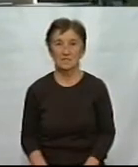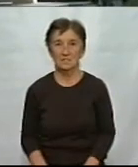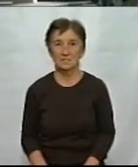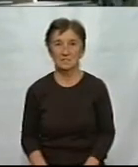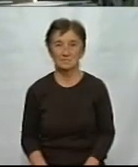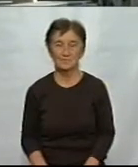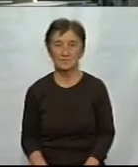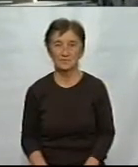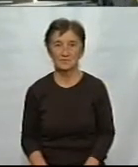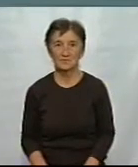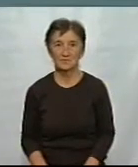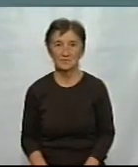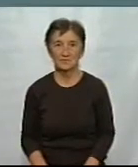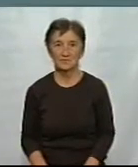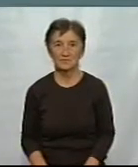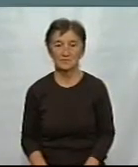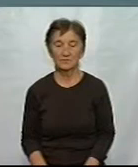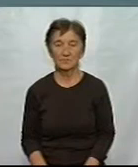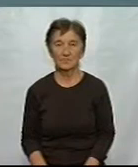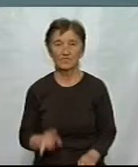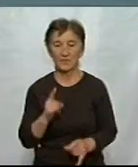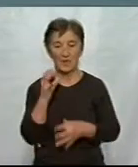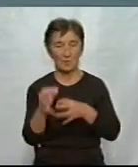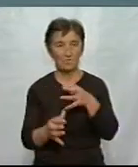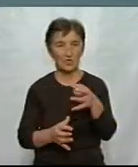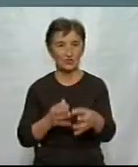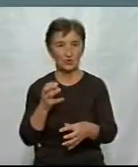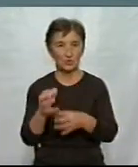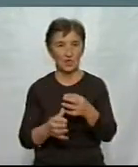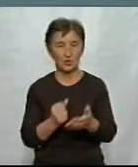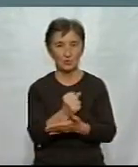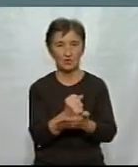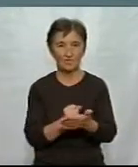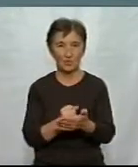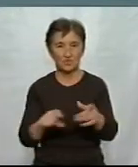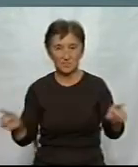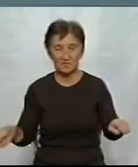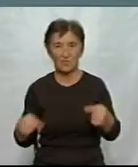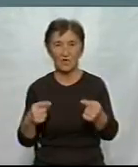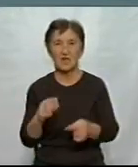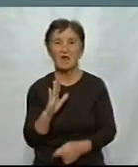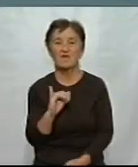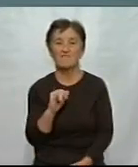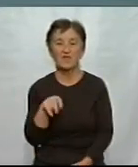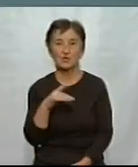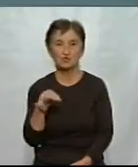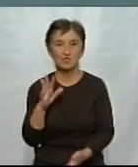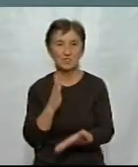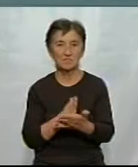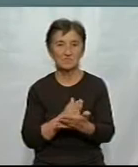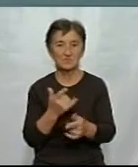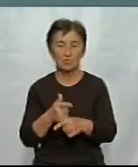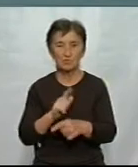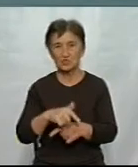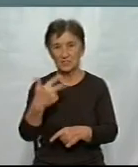Суспільному, Кропивницький. Міжнародний фонд відродження створили 30 років тому. Регіональні представництва фонду знаходяться в понад